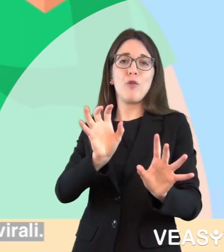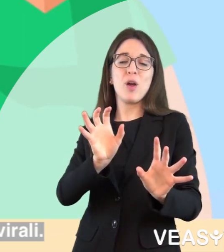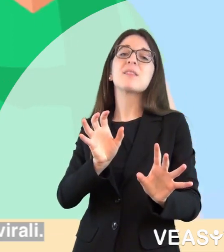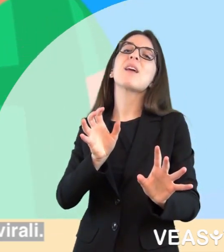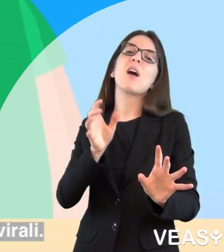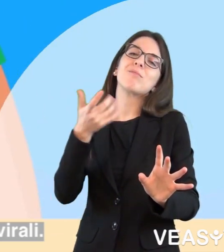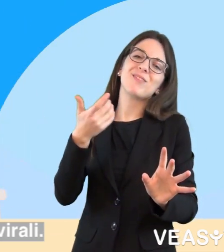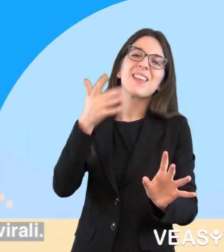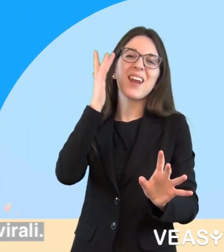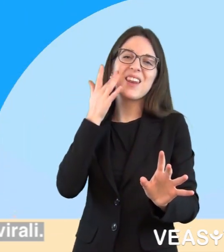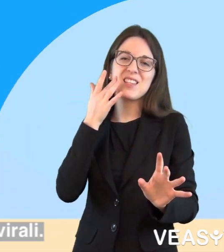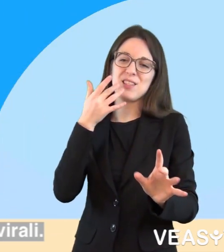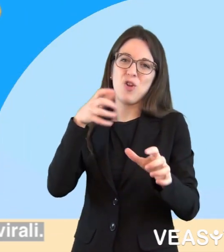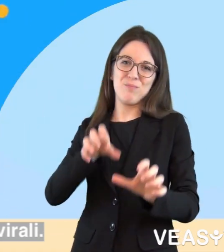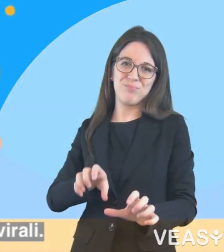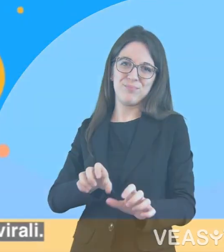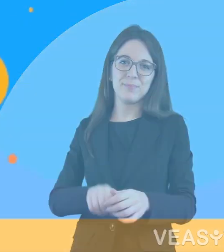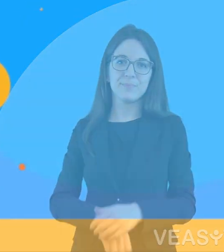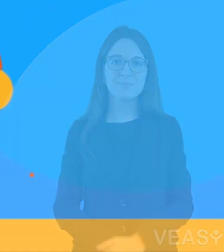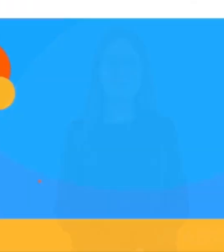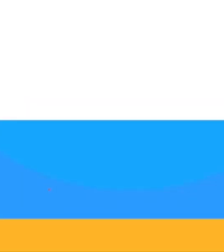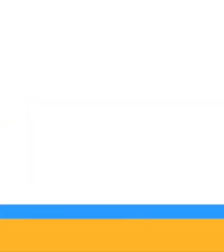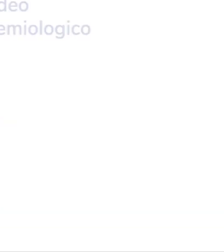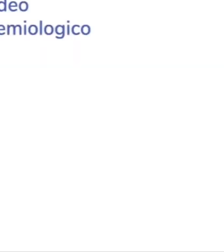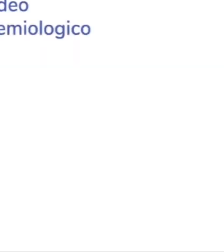per evitare il sovrapporsi delle infezioni virali.